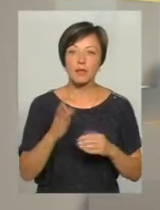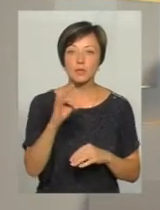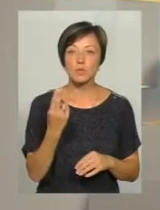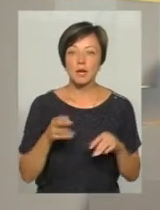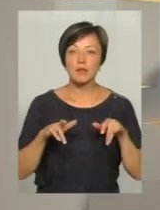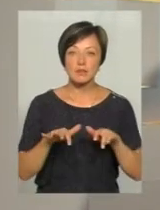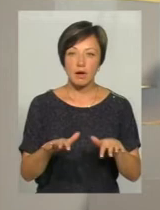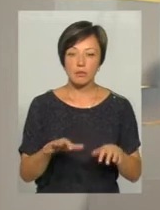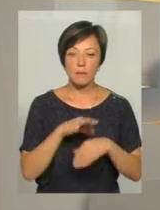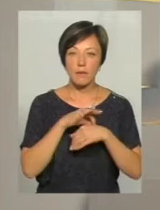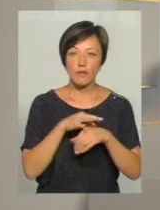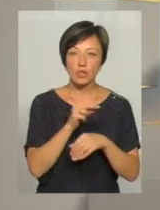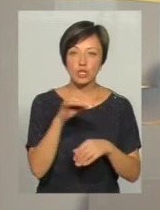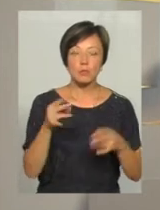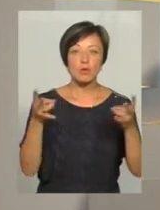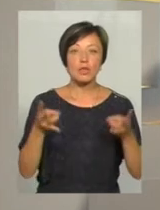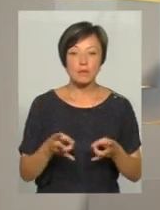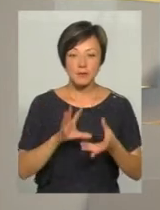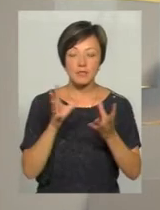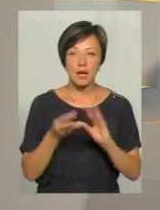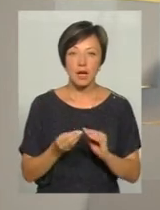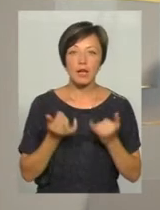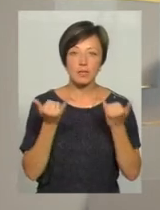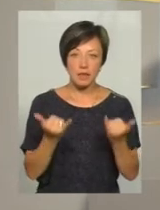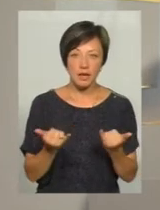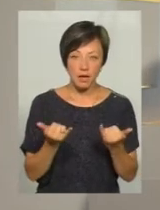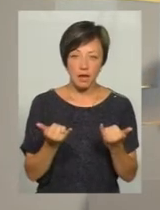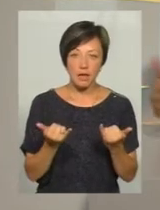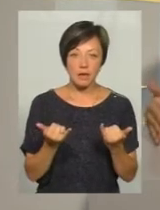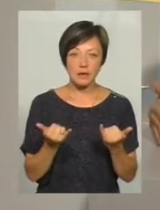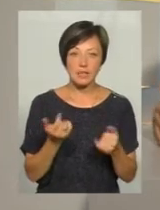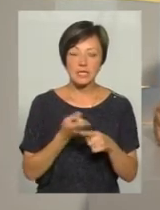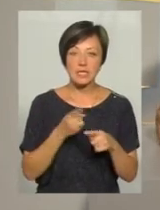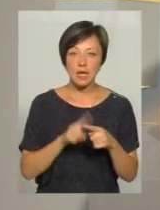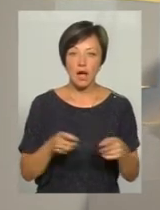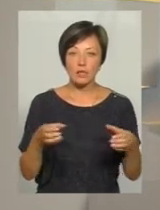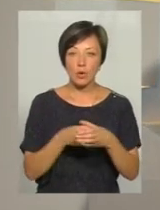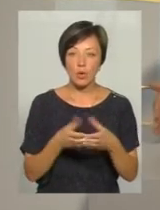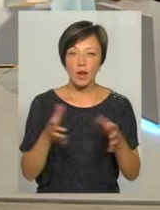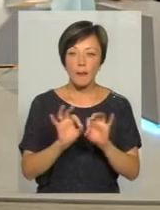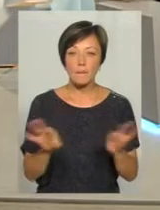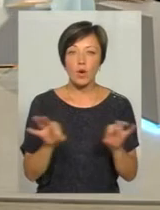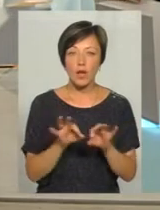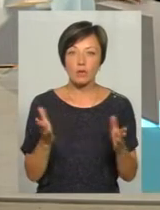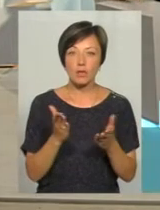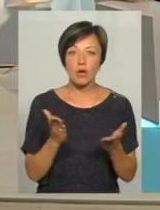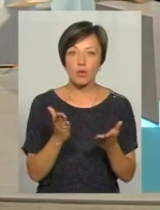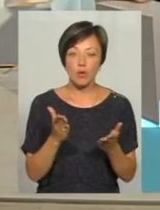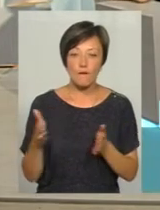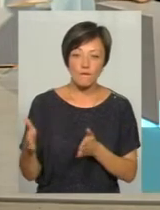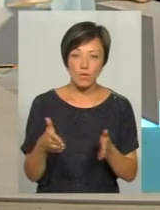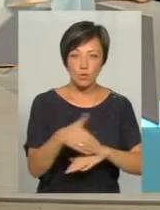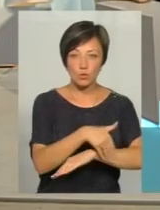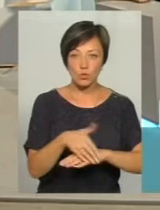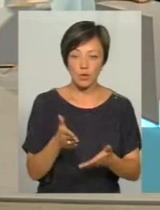заходи там проводяться, чи потрібні взагалі для якраз тієї категорії, які пояснюють, якою вуличкою їхати?